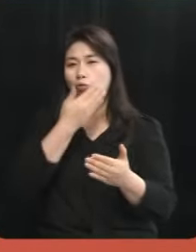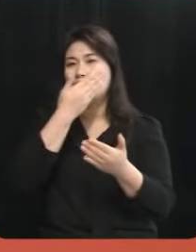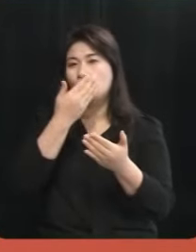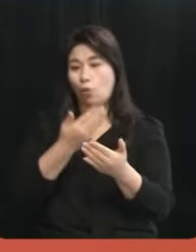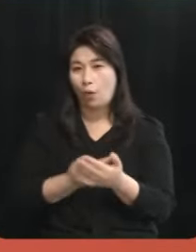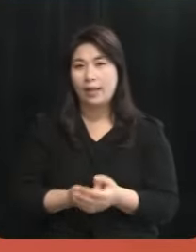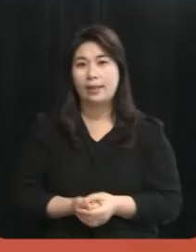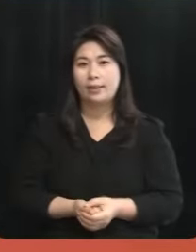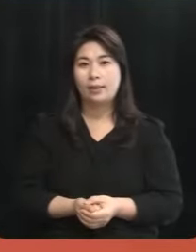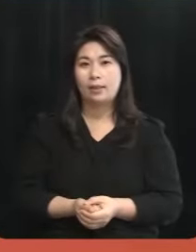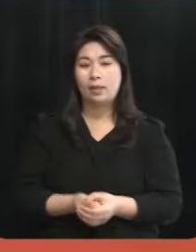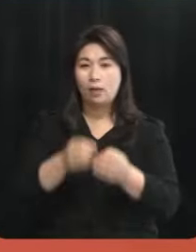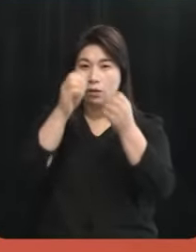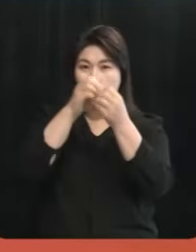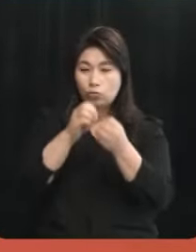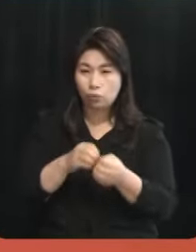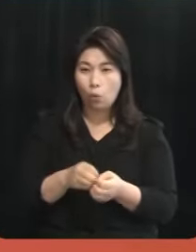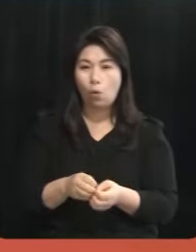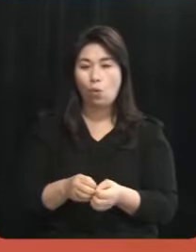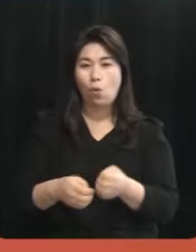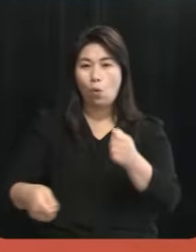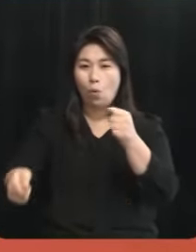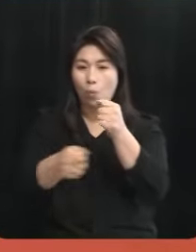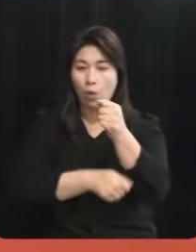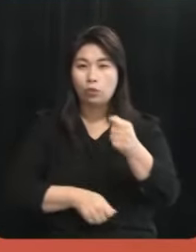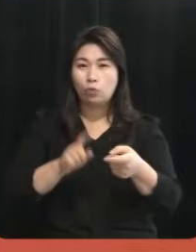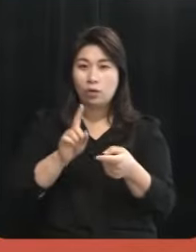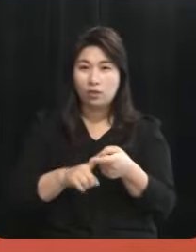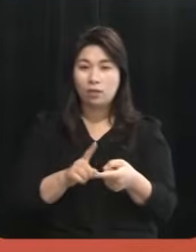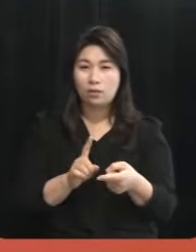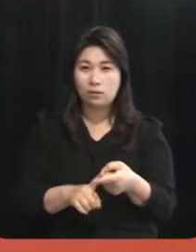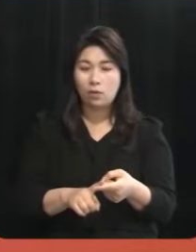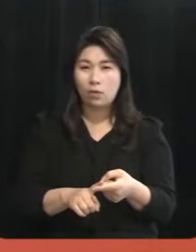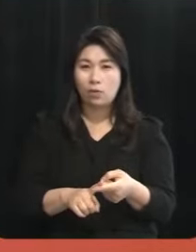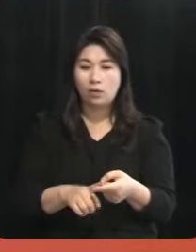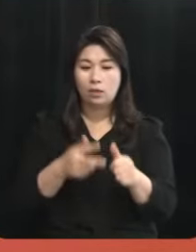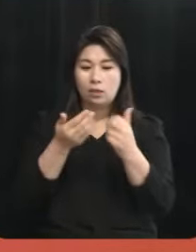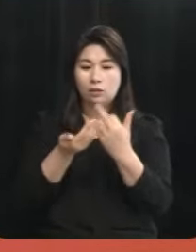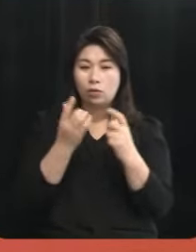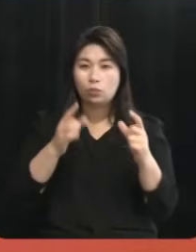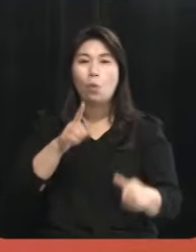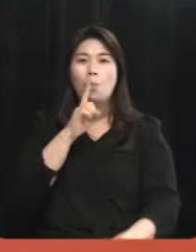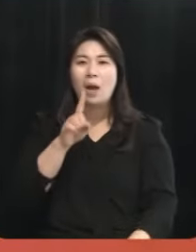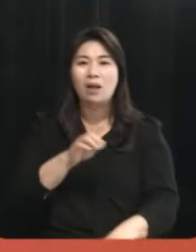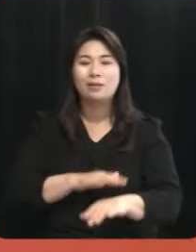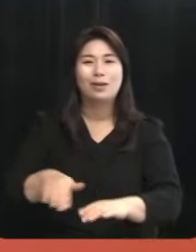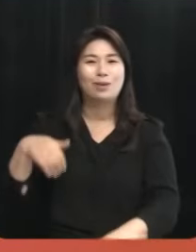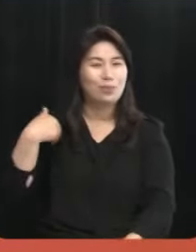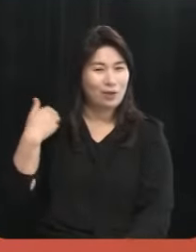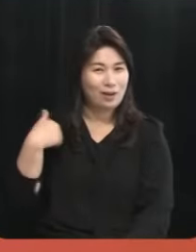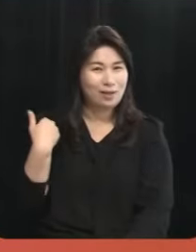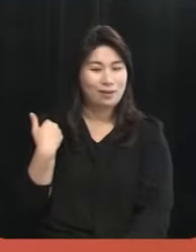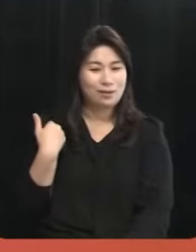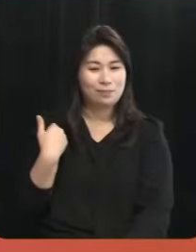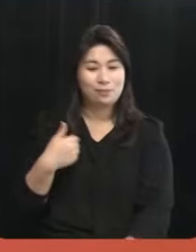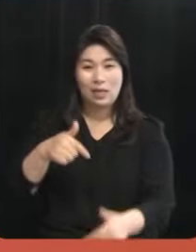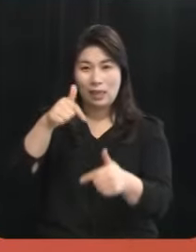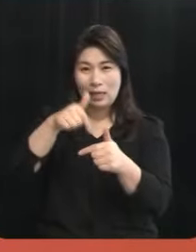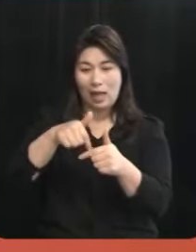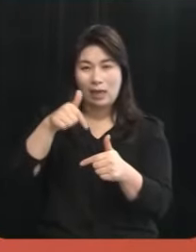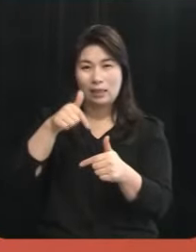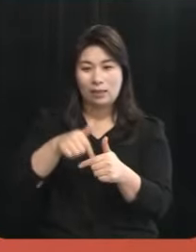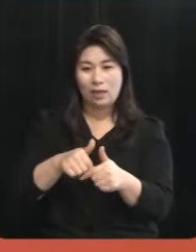풍속으로 알고 있는 벌초에 대해서 제주의 말에 대해서 모르고 있습니다 강남에